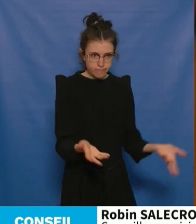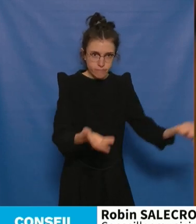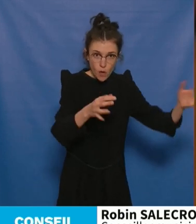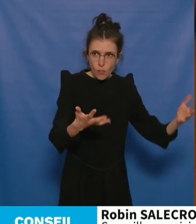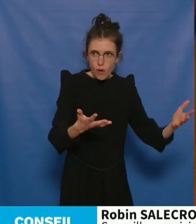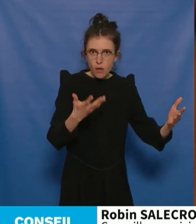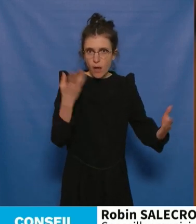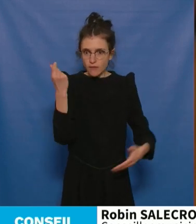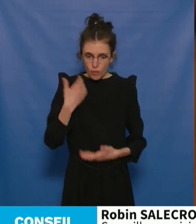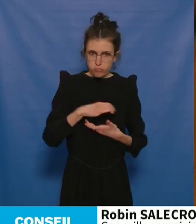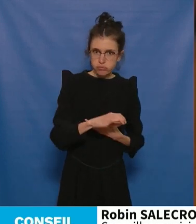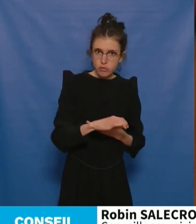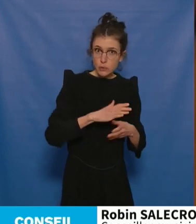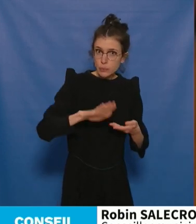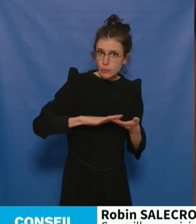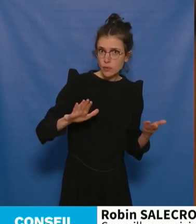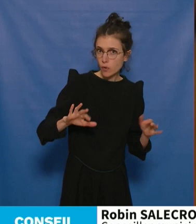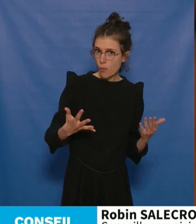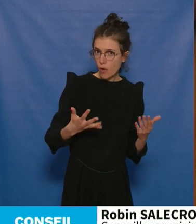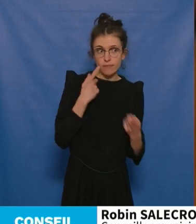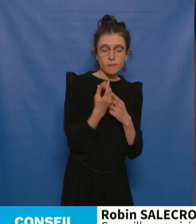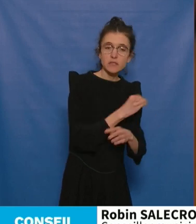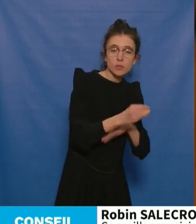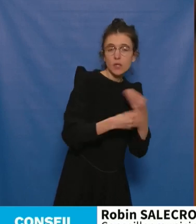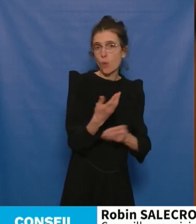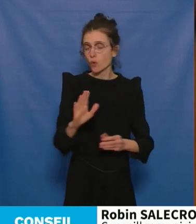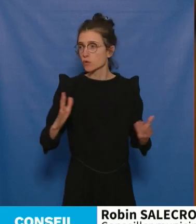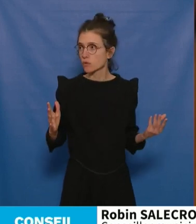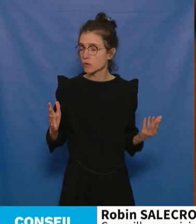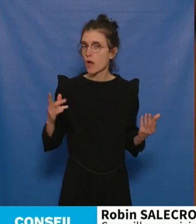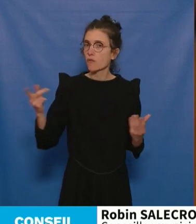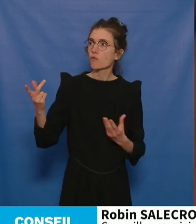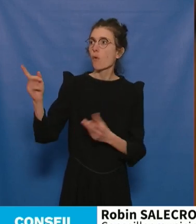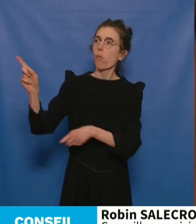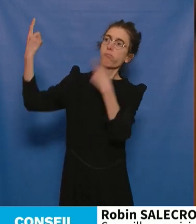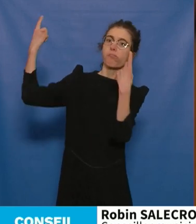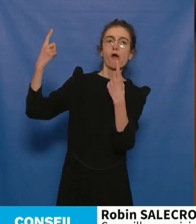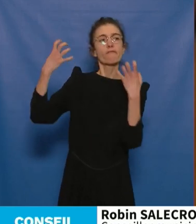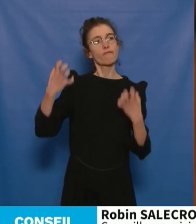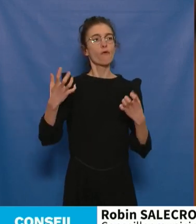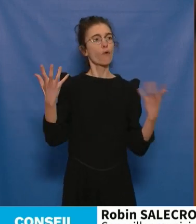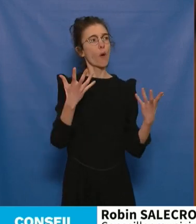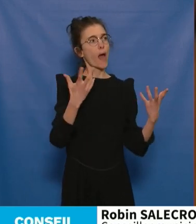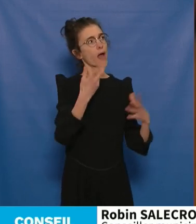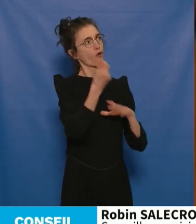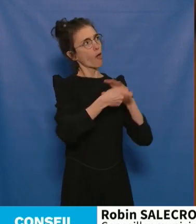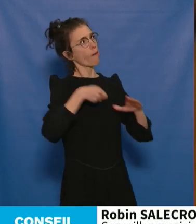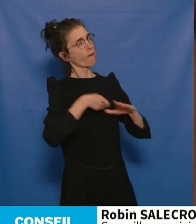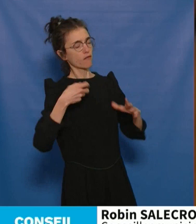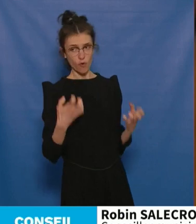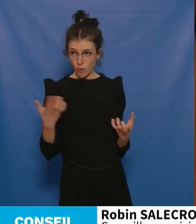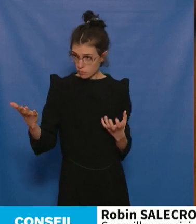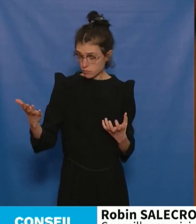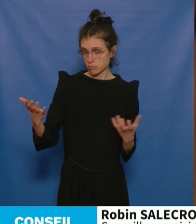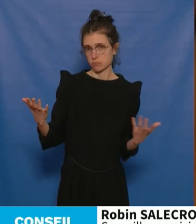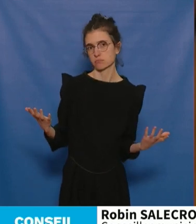de la sécurité ou sur les autres sujets ? Et donc, la réalité, c'est que vous défendez l'austérité. Et donc, la politique, ce n pas seulement, M. Benvel,